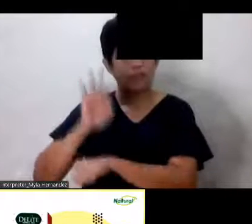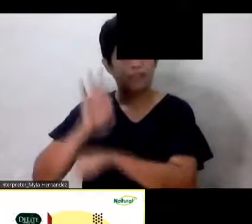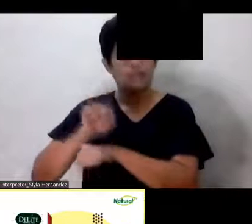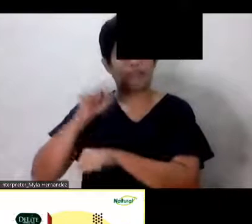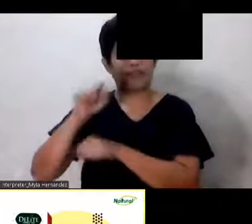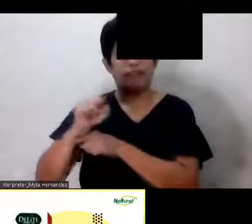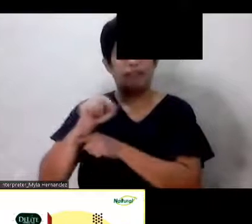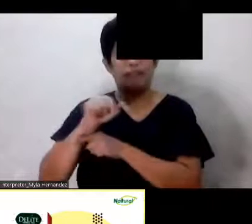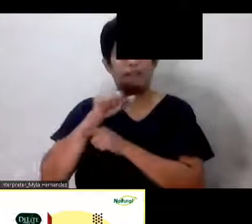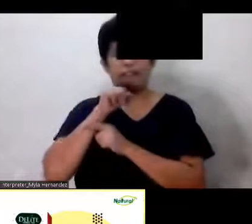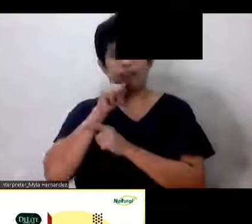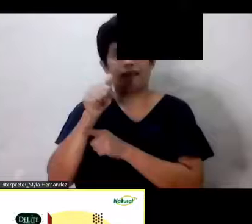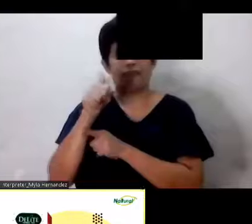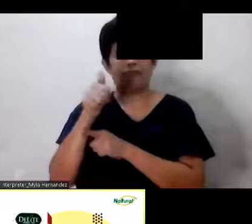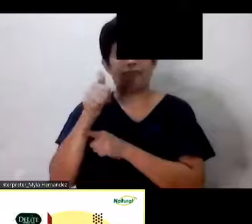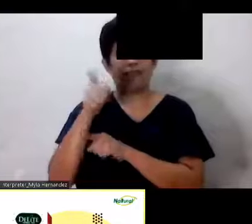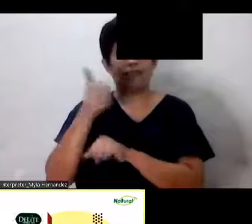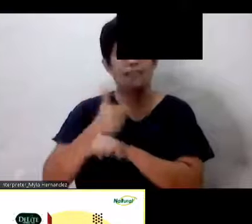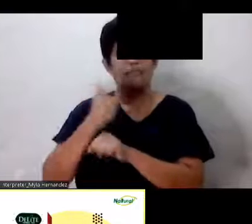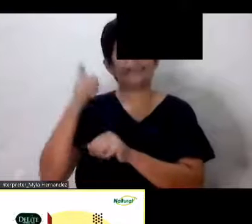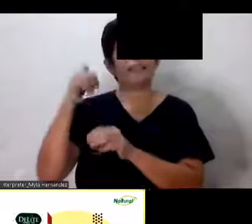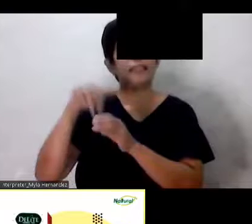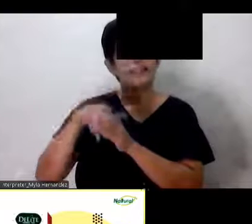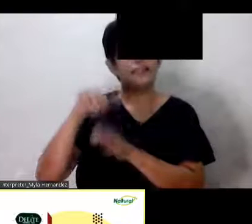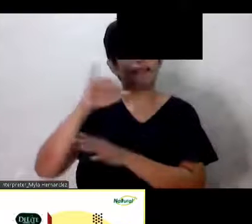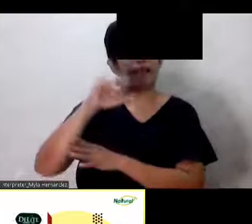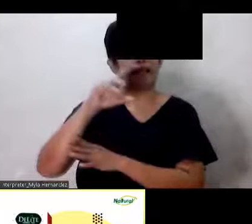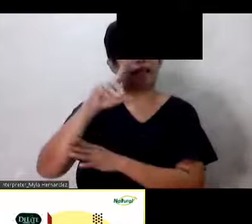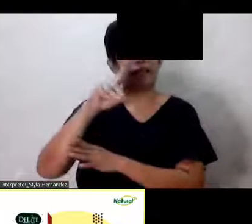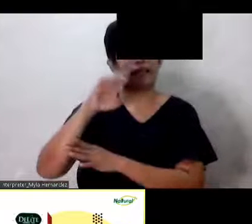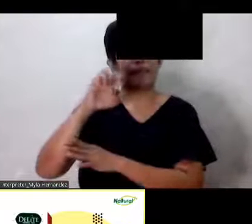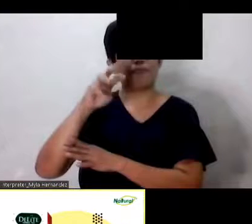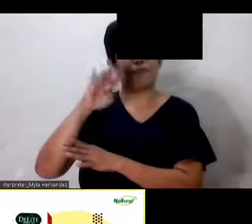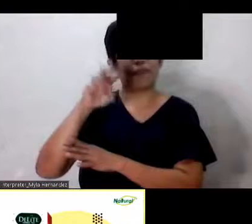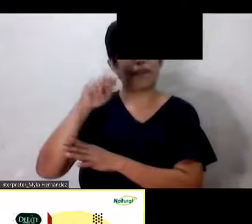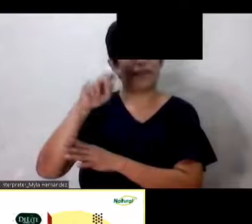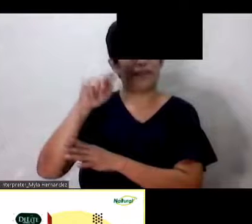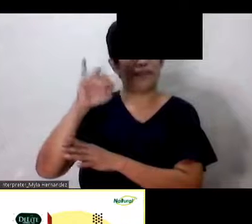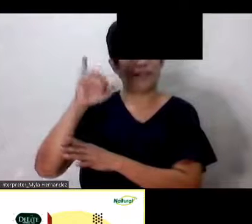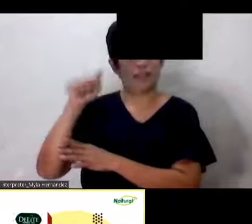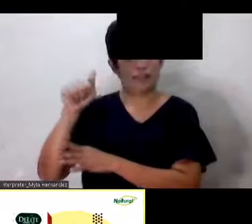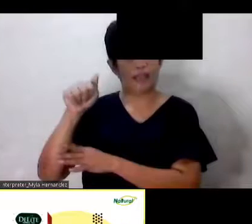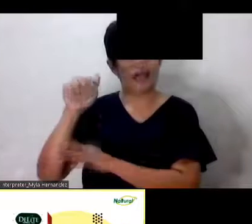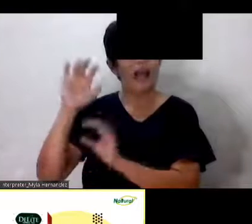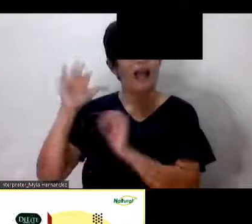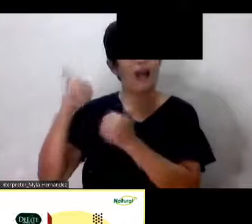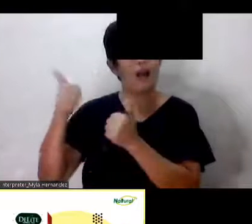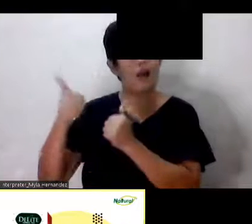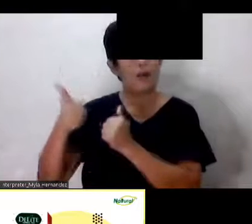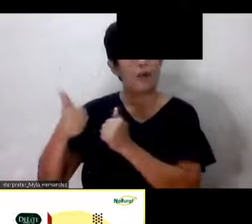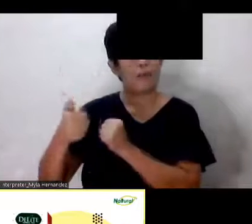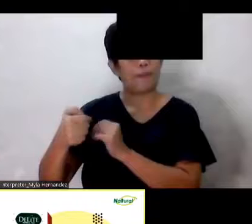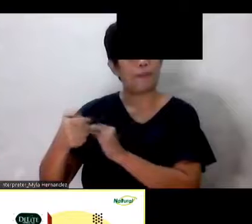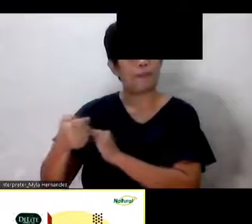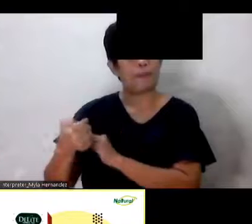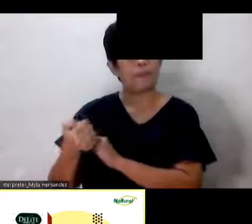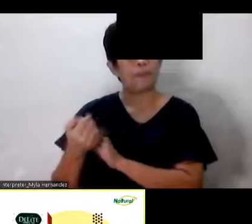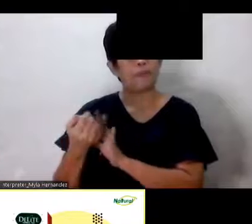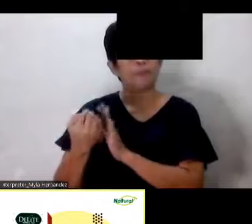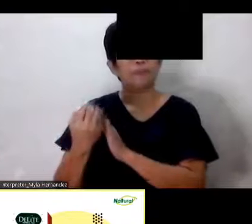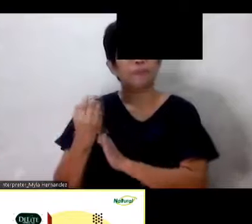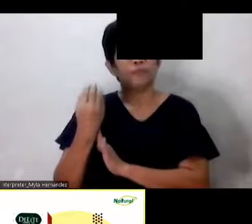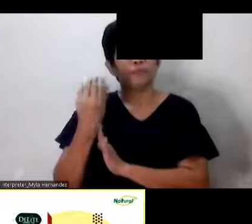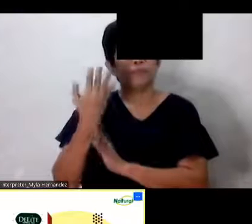-deteriorate at mag-set in ang demensya. Paano mo ipapaakyat ang dugo sa ating utak?